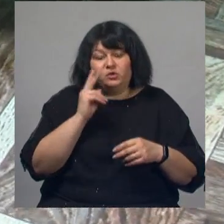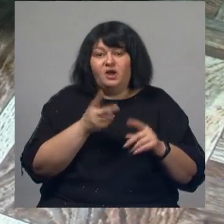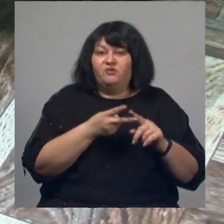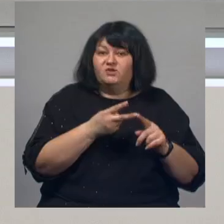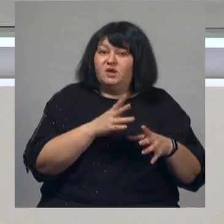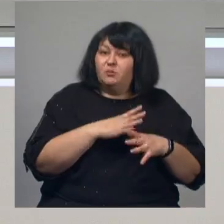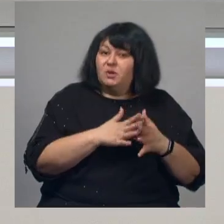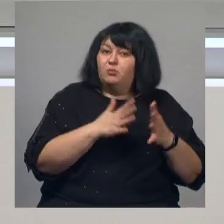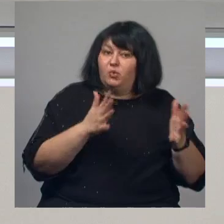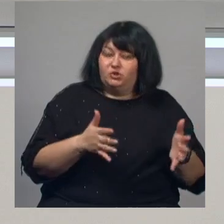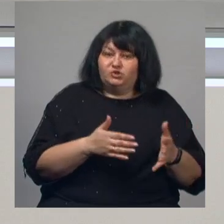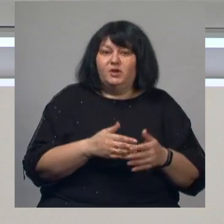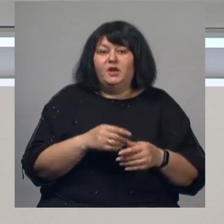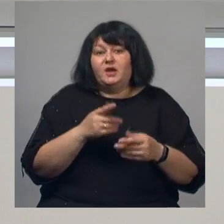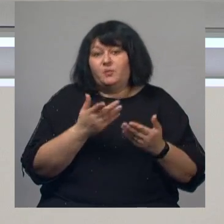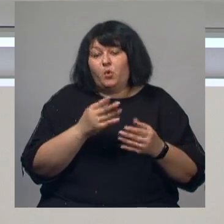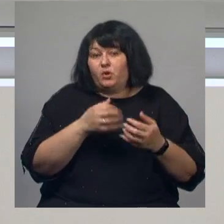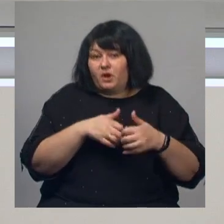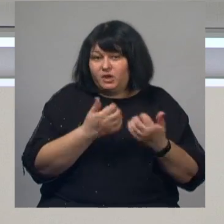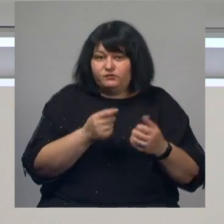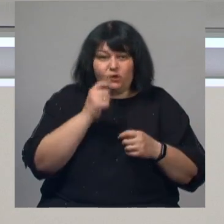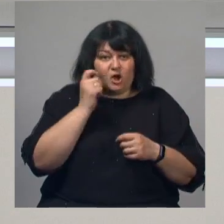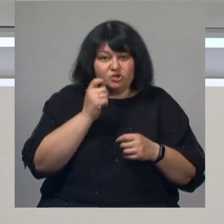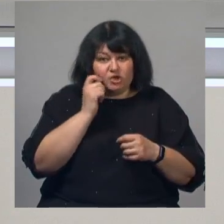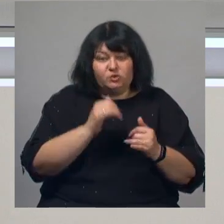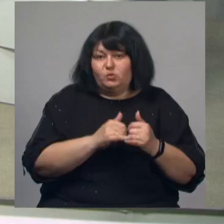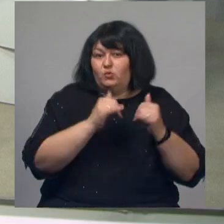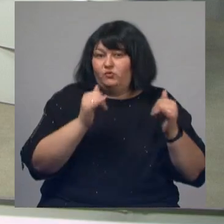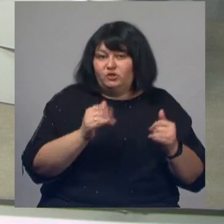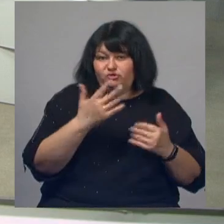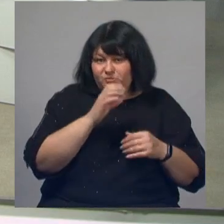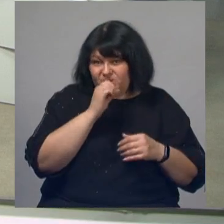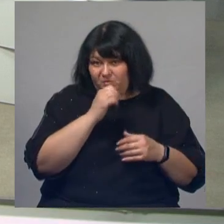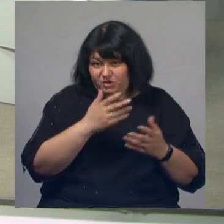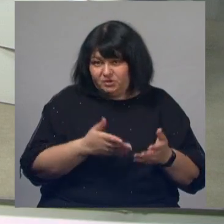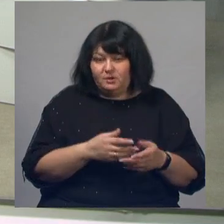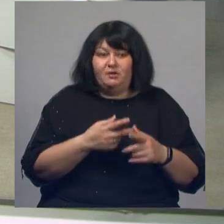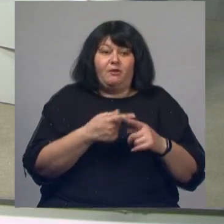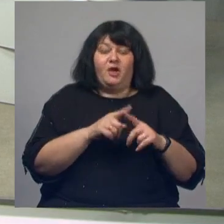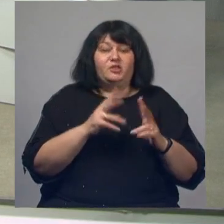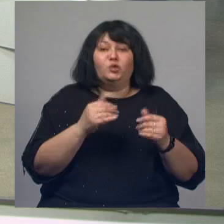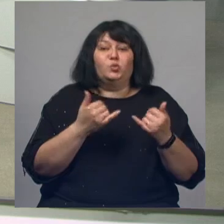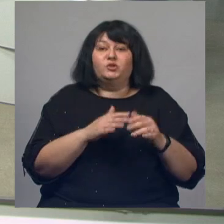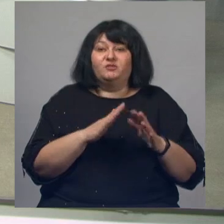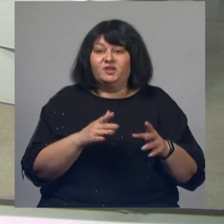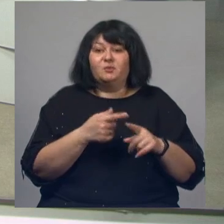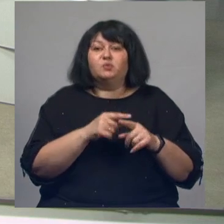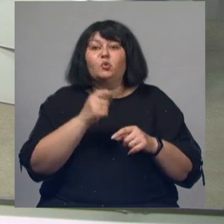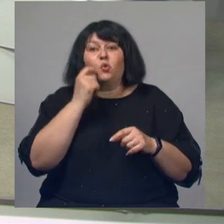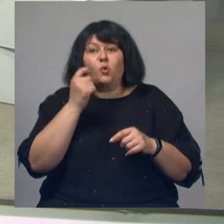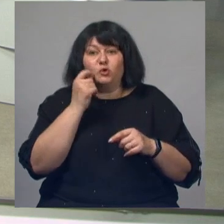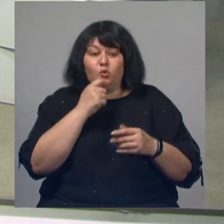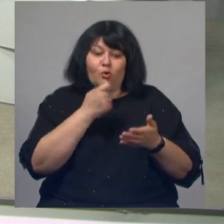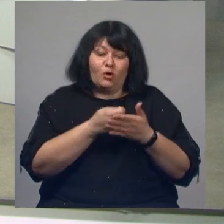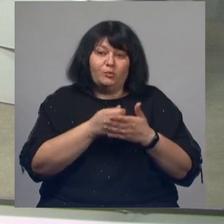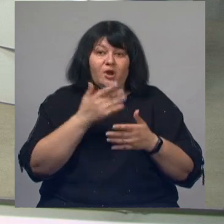заметно больше. Кстати, по количеству кошатники превосходят собачников. Ну, это неудивительно, потому что кошку проще